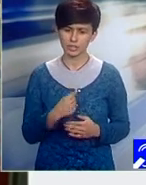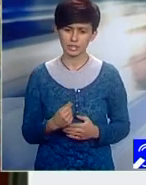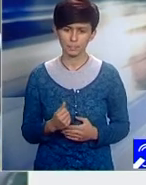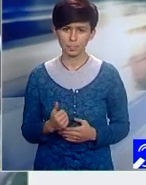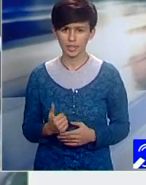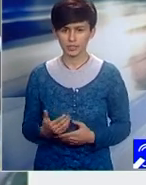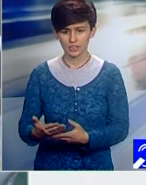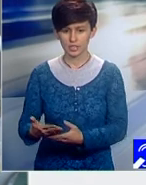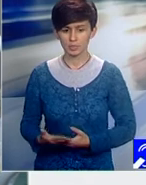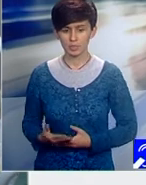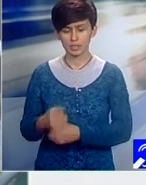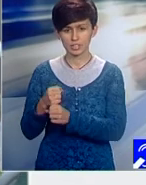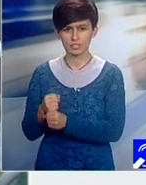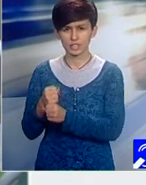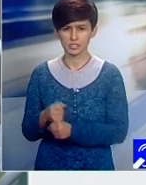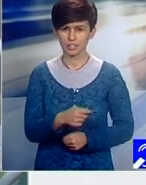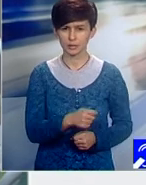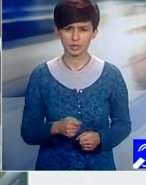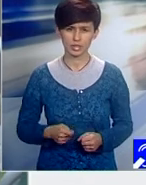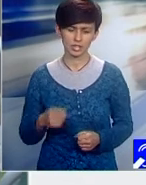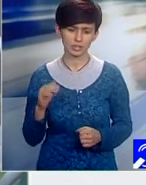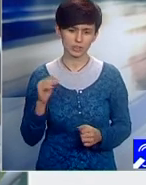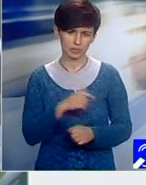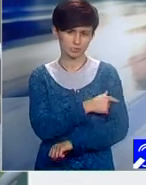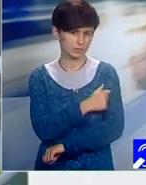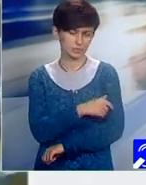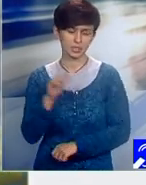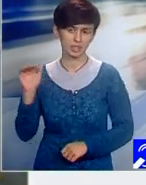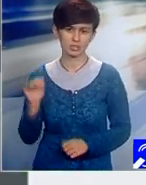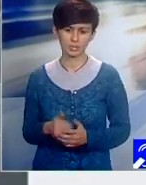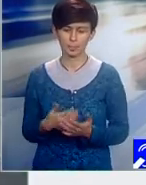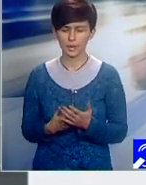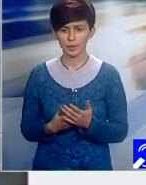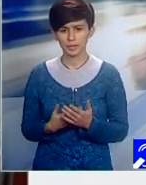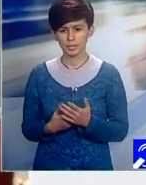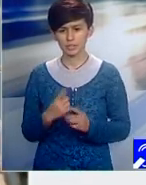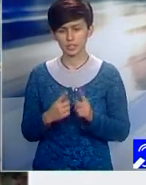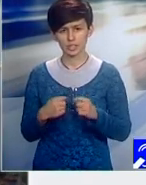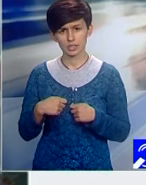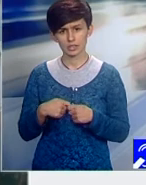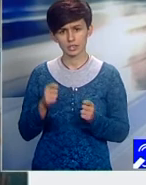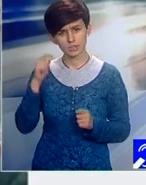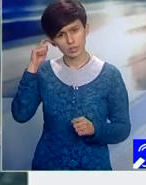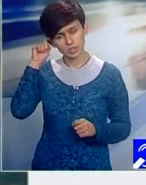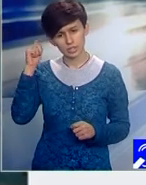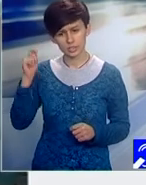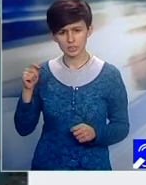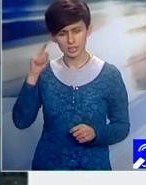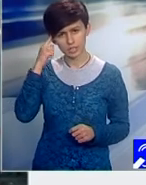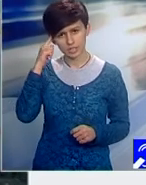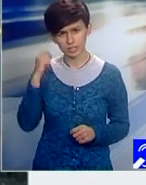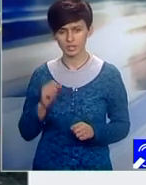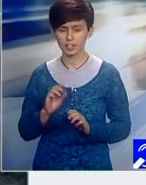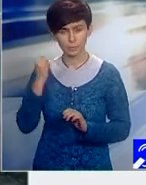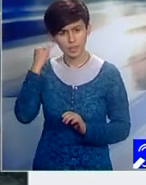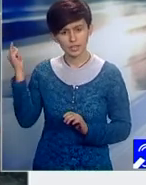finanțarea proiectelor spitalului. Eu vorbesc din punct de vedere a unui realist. Pentru că dacă toată țara merge pe idei depolitizări, aș fi perfect de acord.